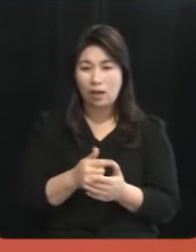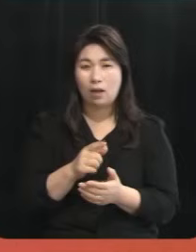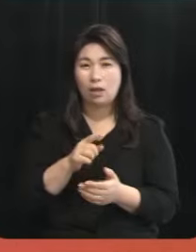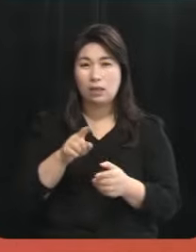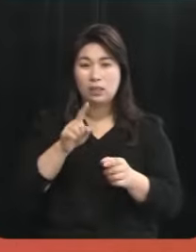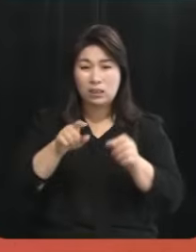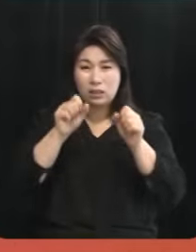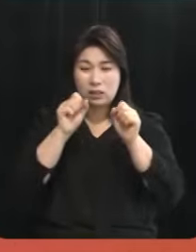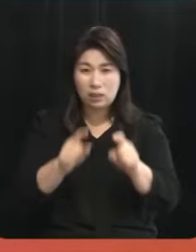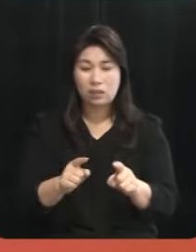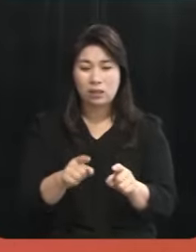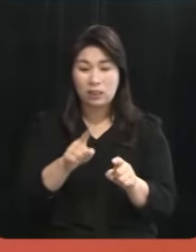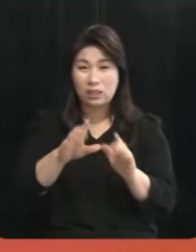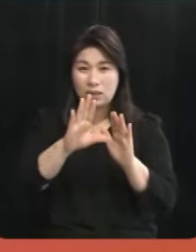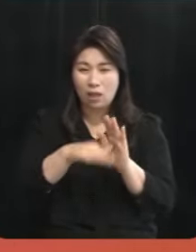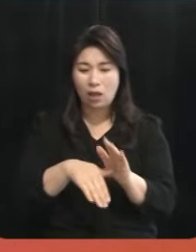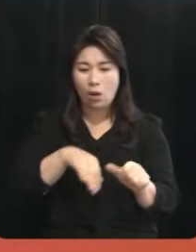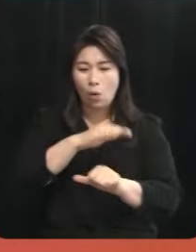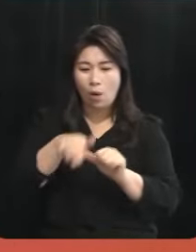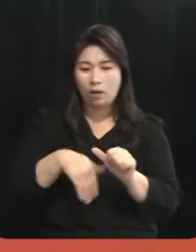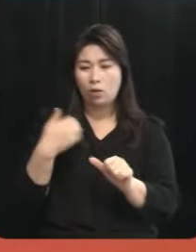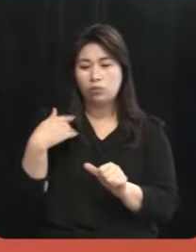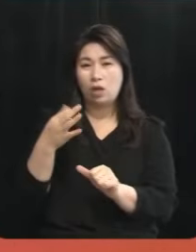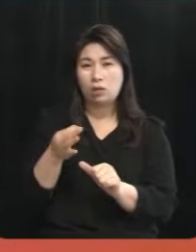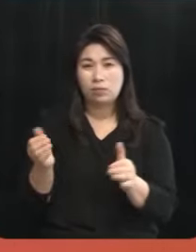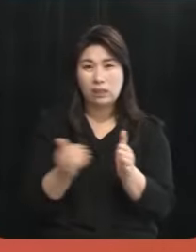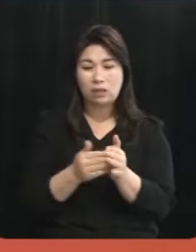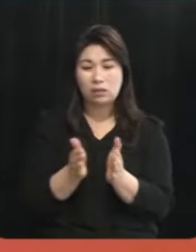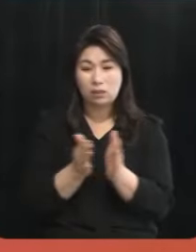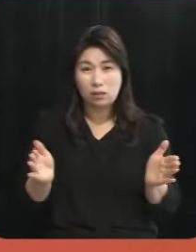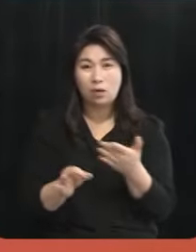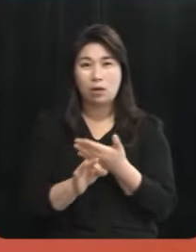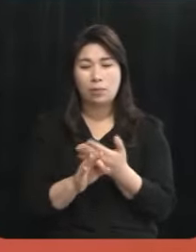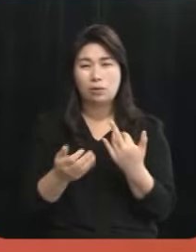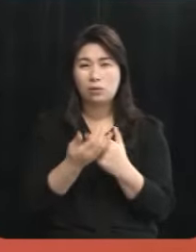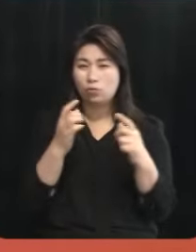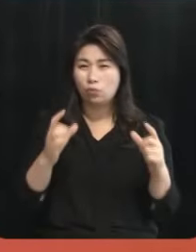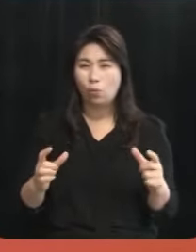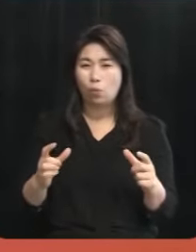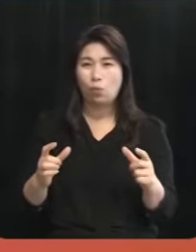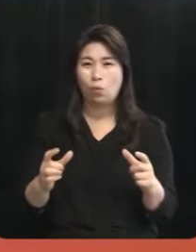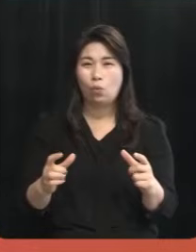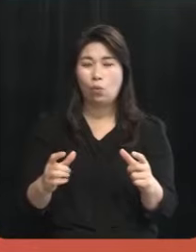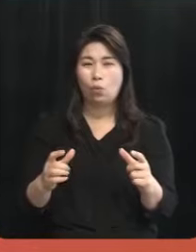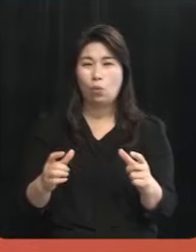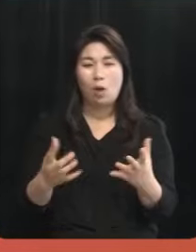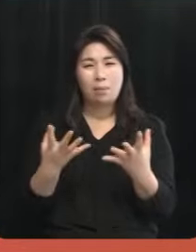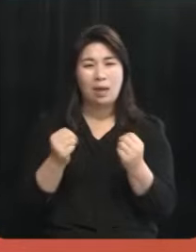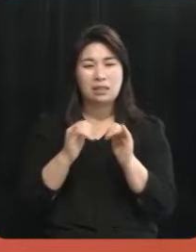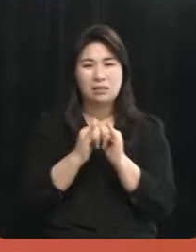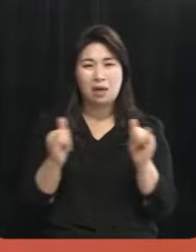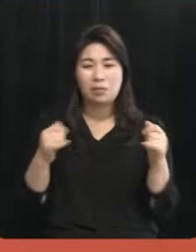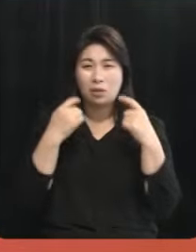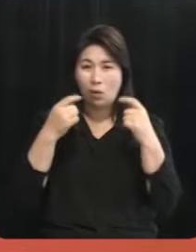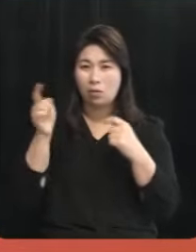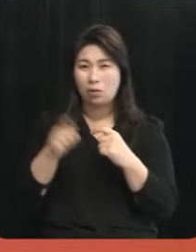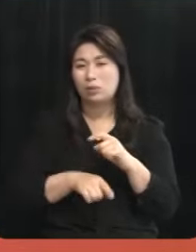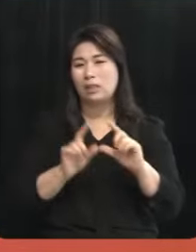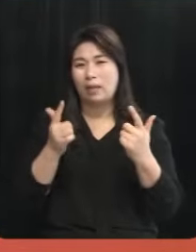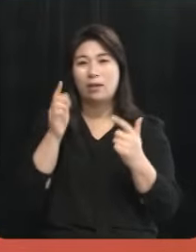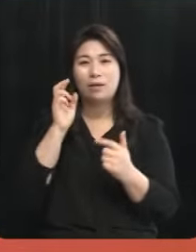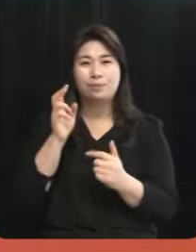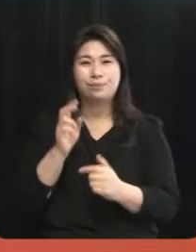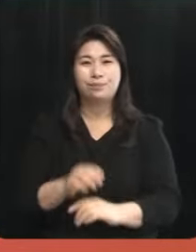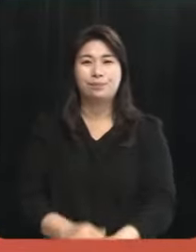이때에 이런 환경분담금까지 도입이 된다면 제주를 많은 사람들이 외면할 수밖에 없는 그러한